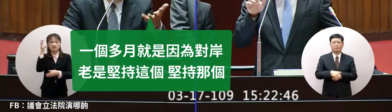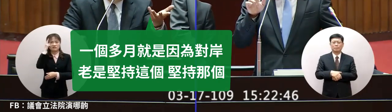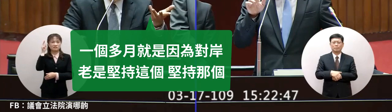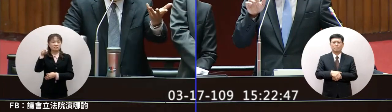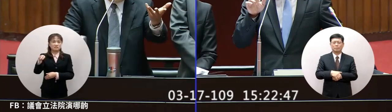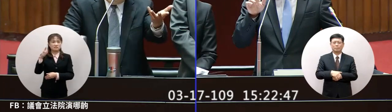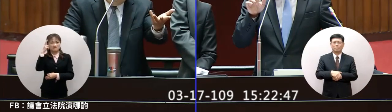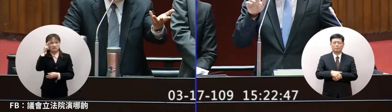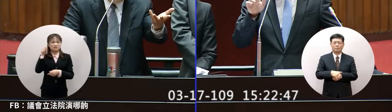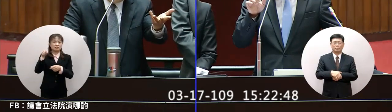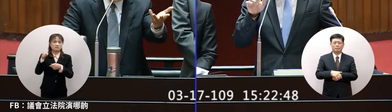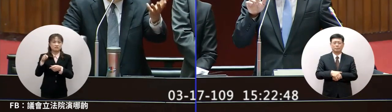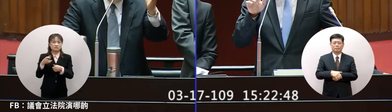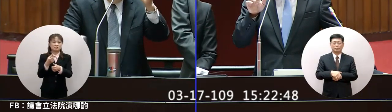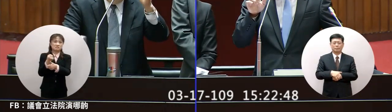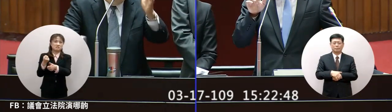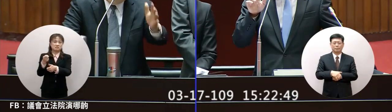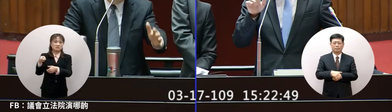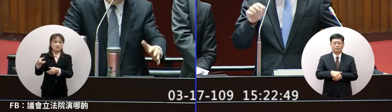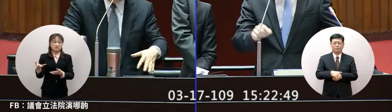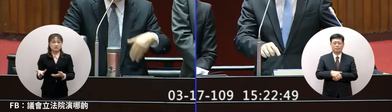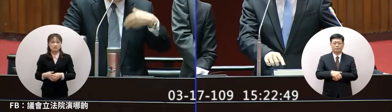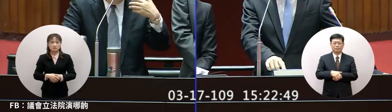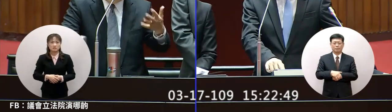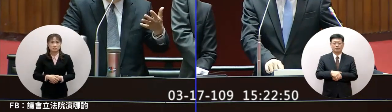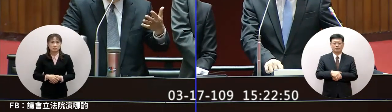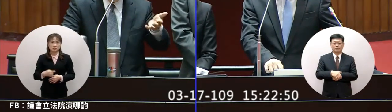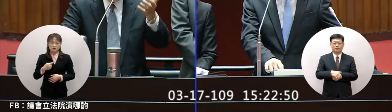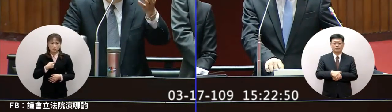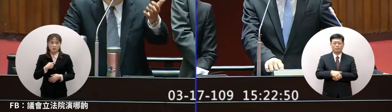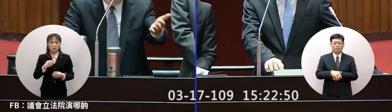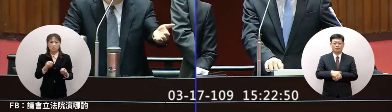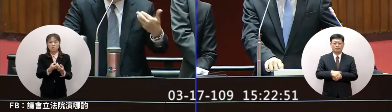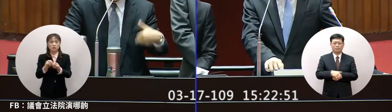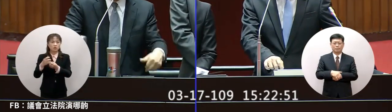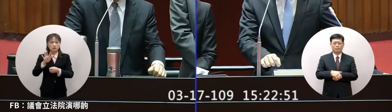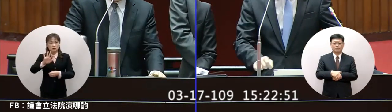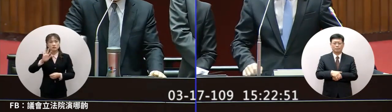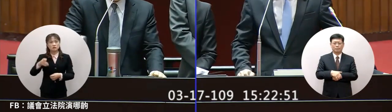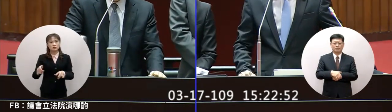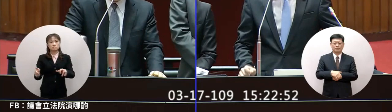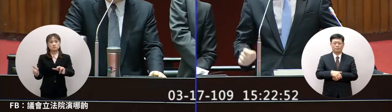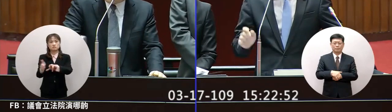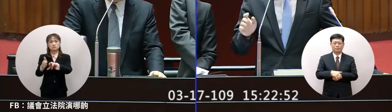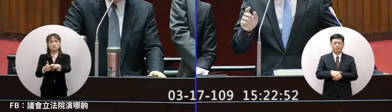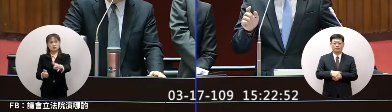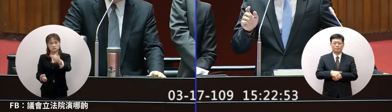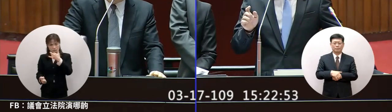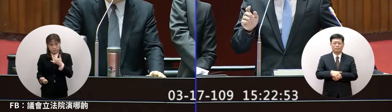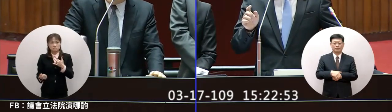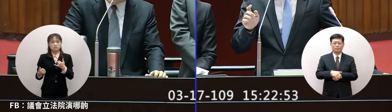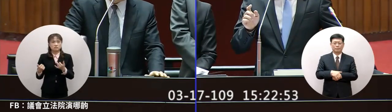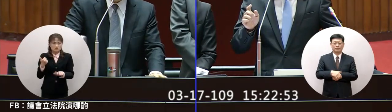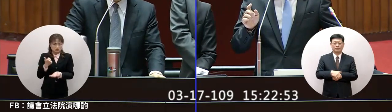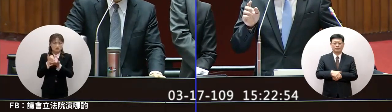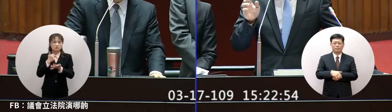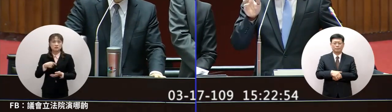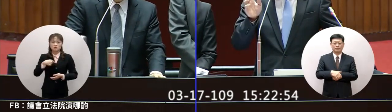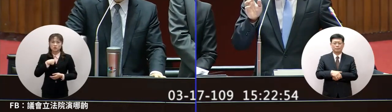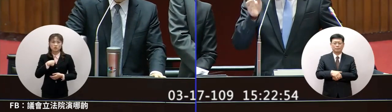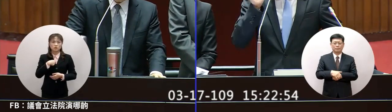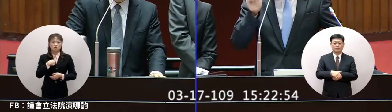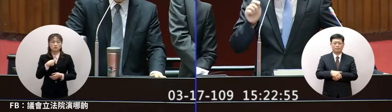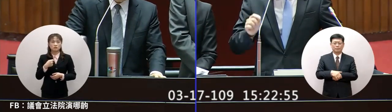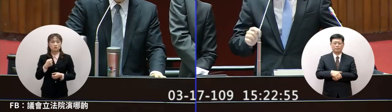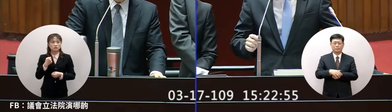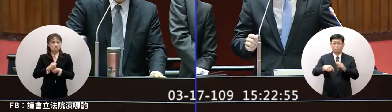這個堅持那個所以才會這樣但我們雖經波折卻仍接回來所以這是政府歷經辛苦